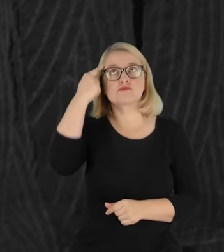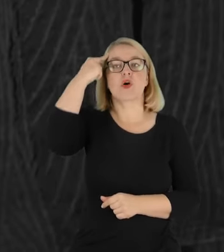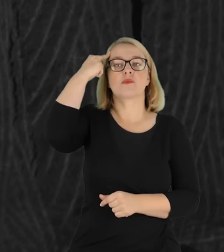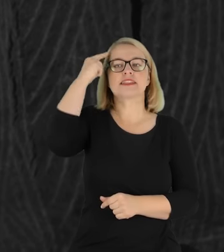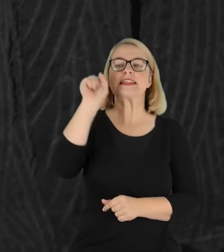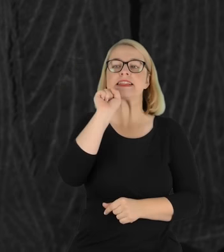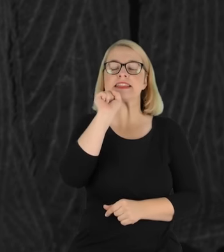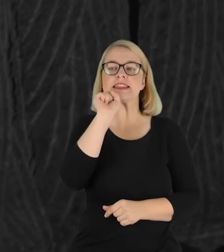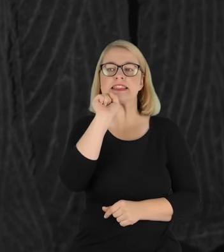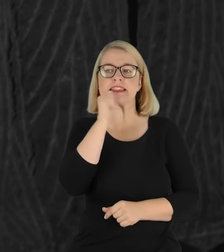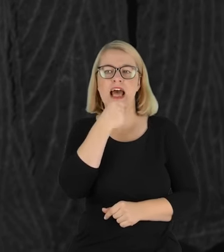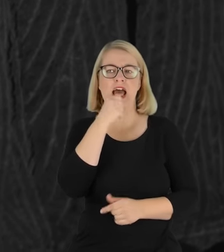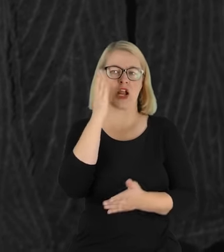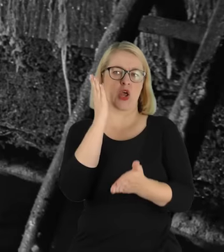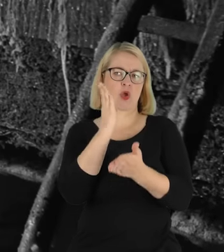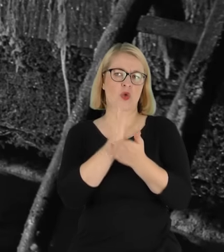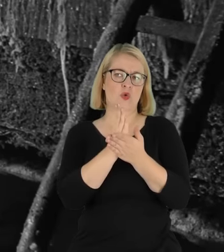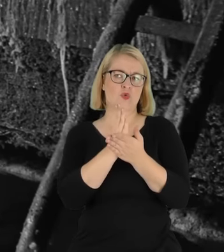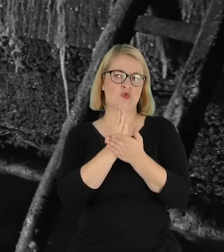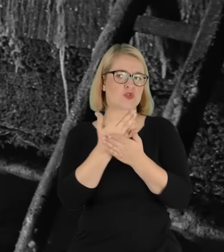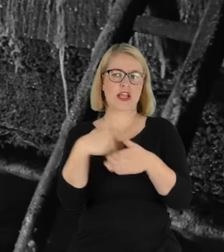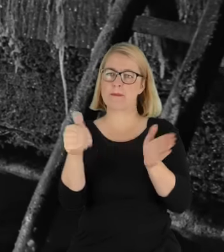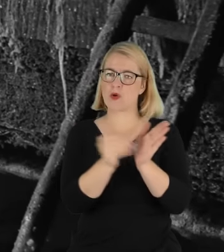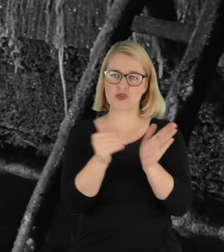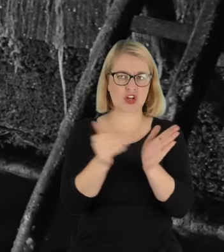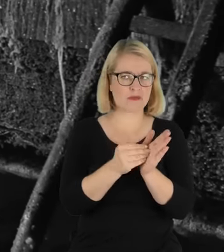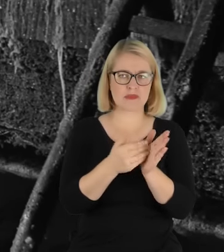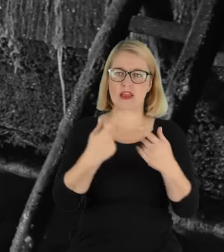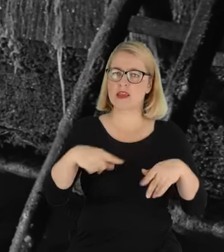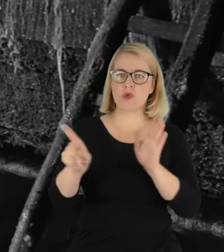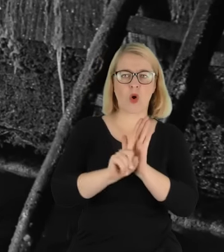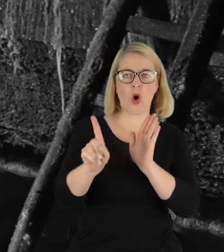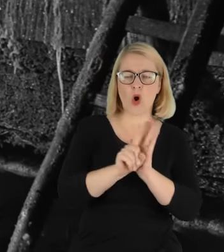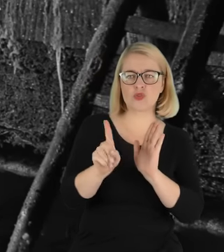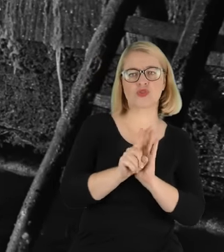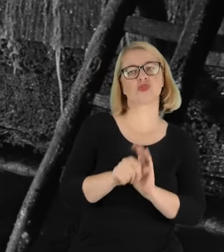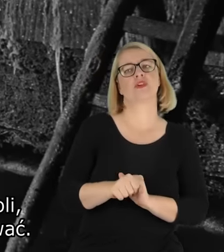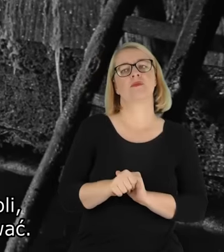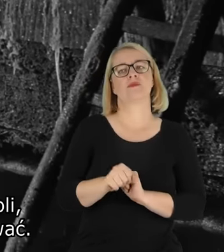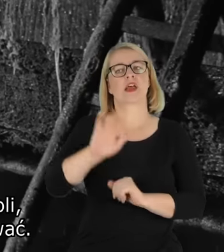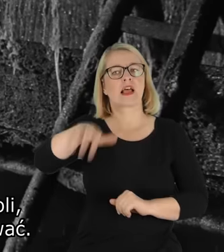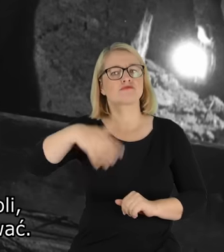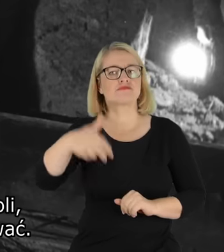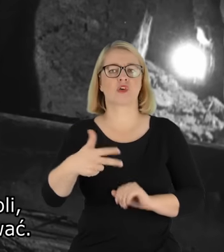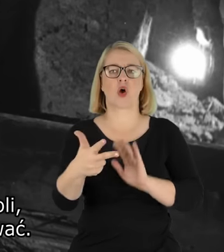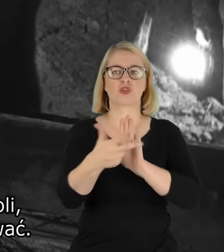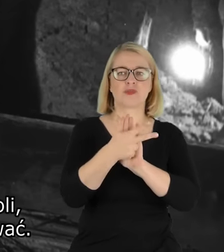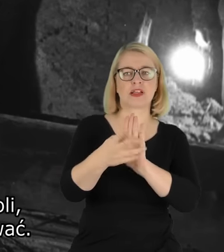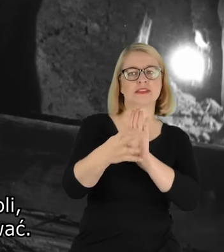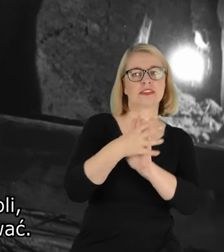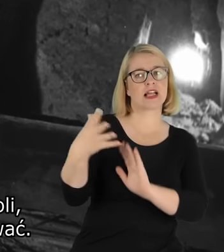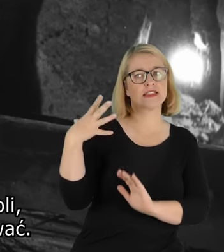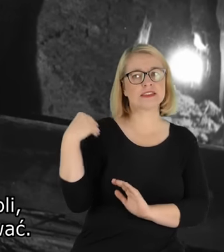leżące odłogiem wyrobiska, do których już nikt nie chodził, to jest z XVIII, XIX wieku, w których